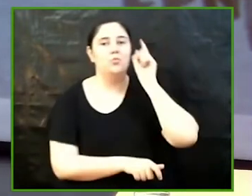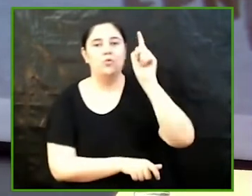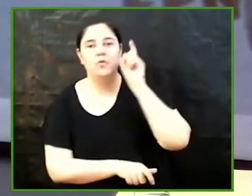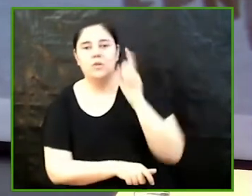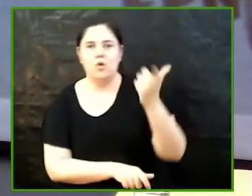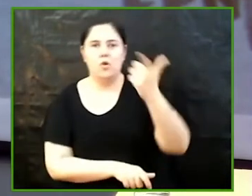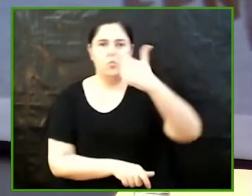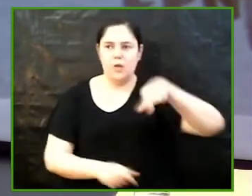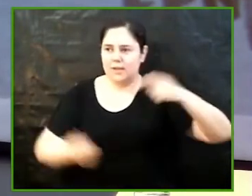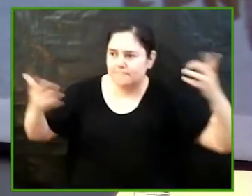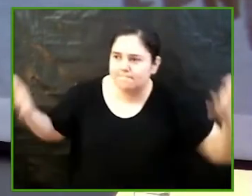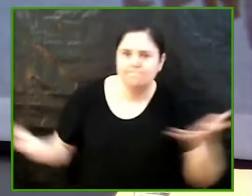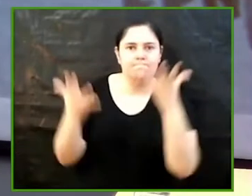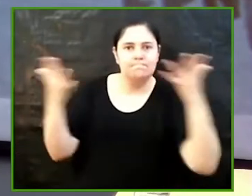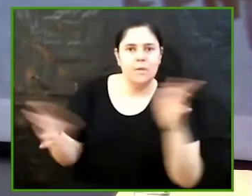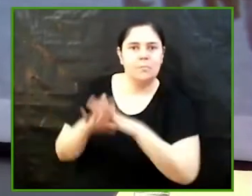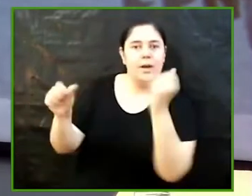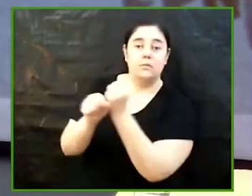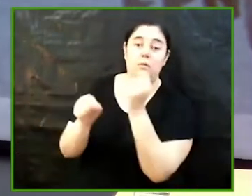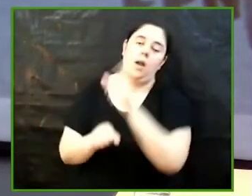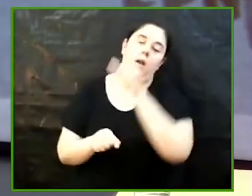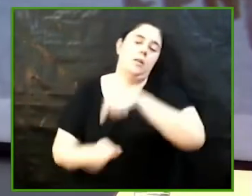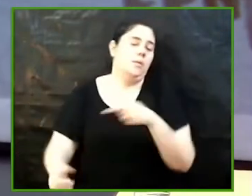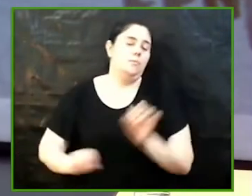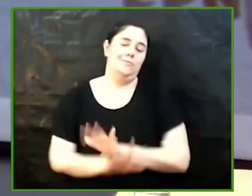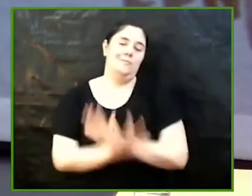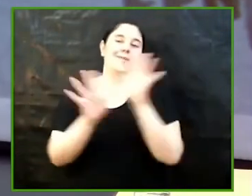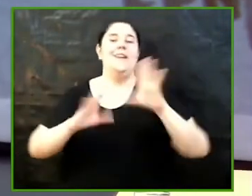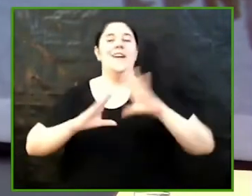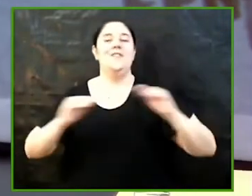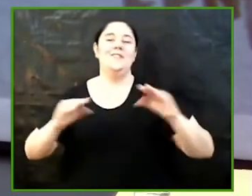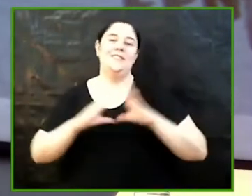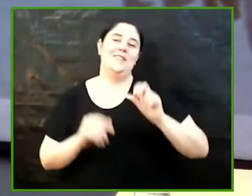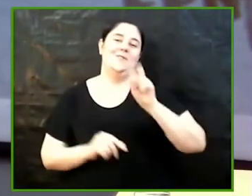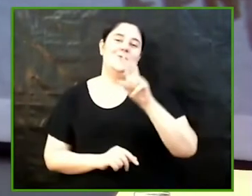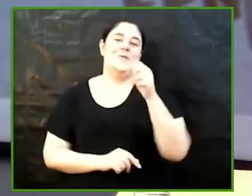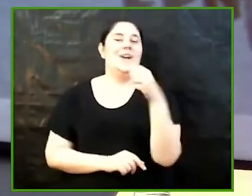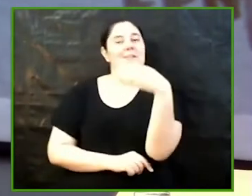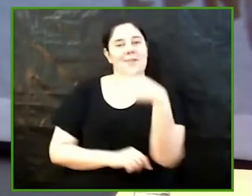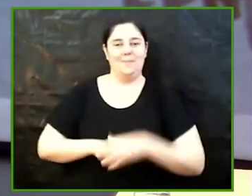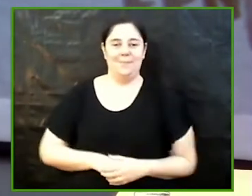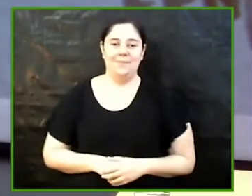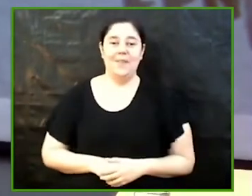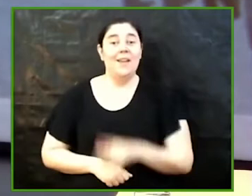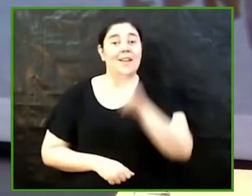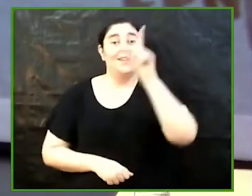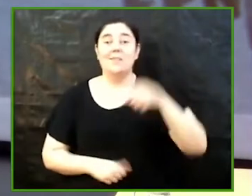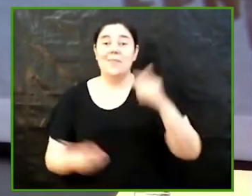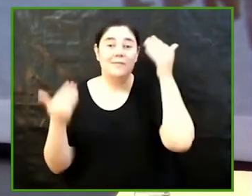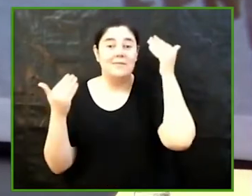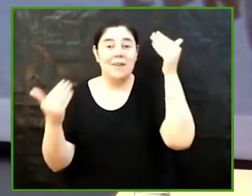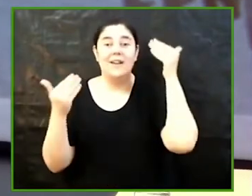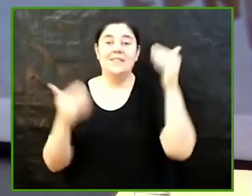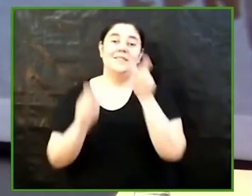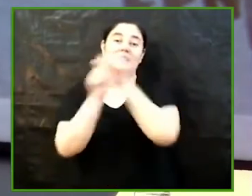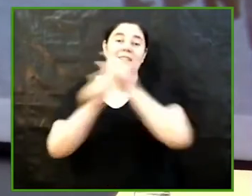tasca i evidentment a la Universitat Autònoma per aquest projecte. I vull felicitar molt especialment a les guanyadores